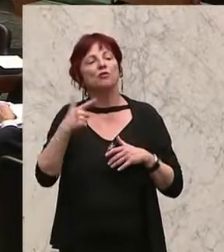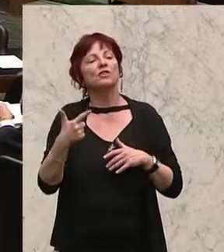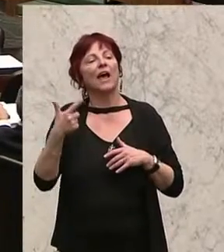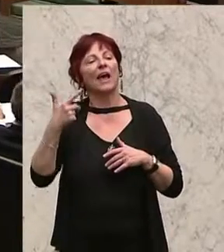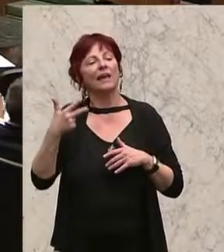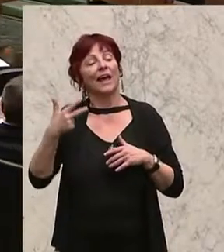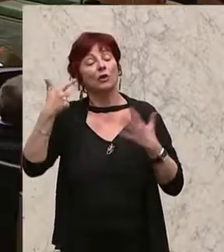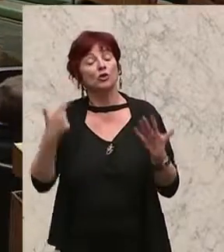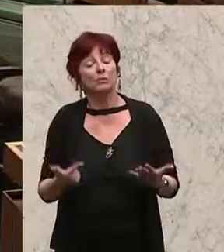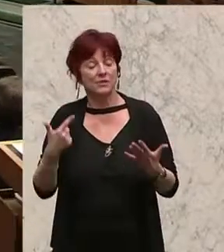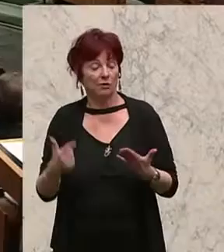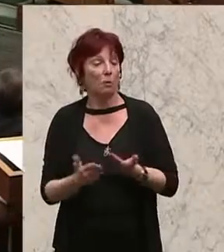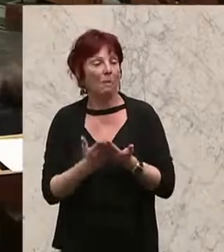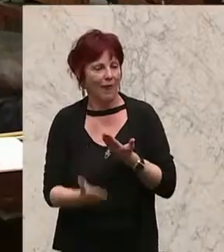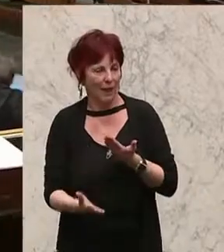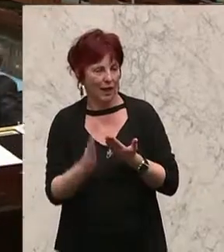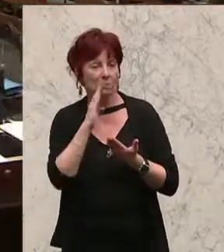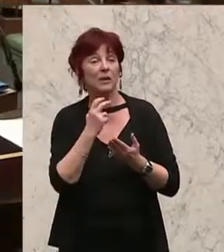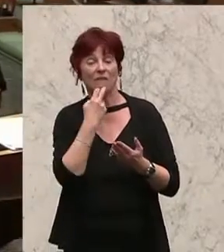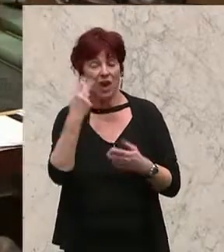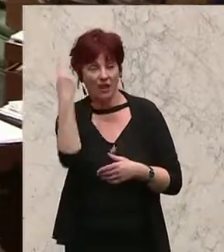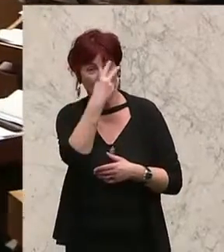aussprechen, auch um ein entsprechendes Zeichen.